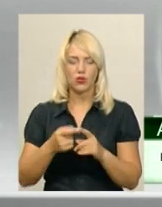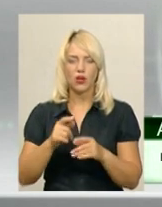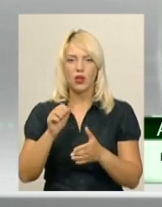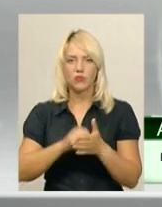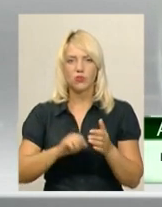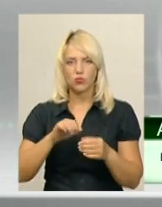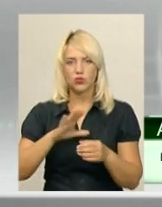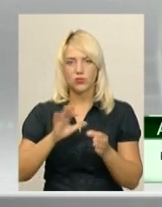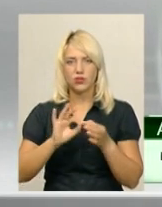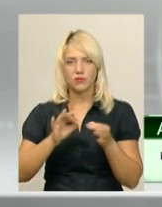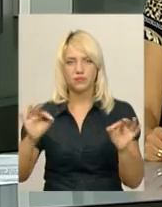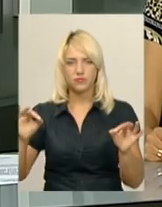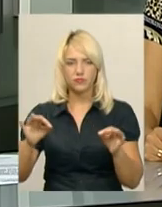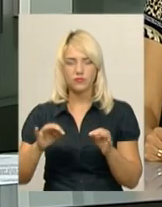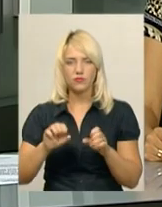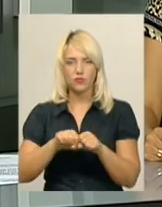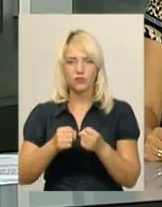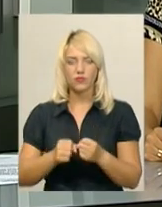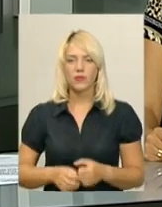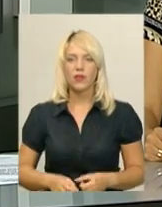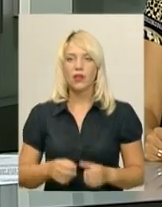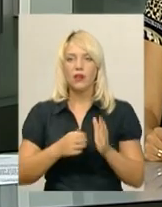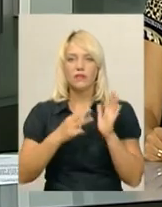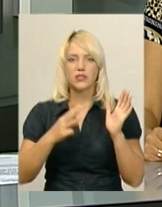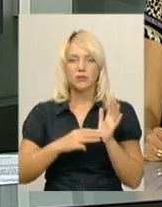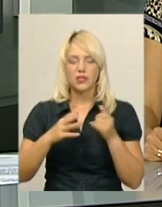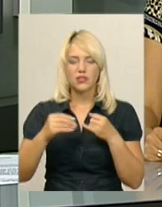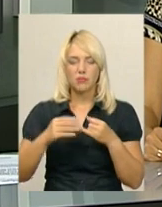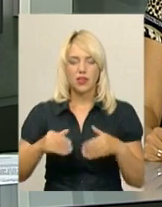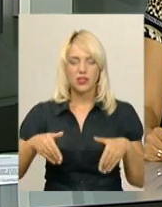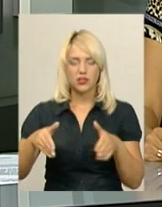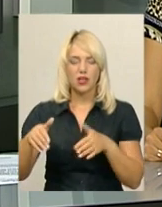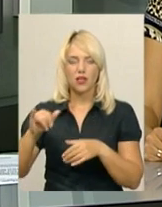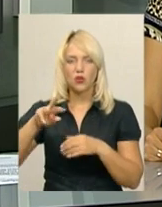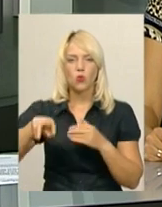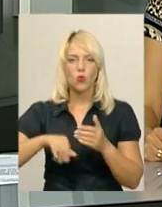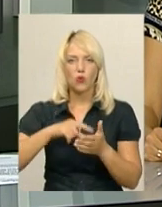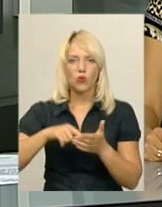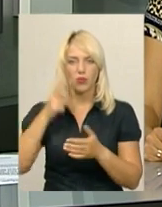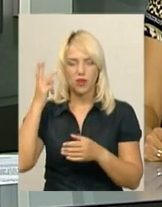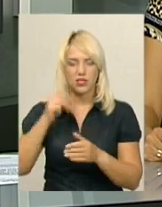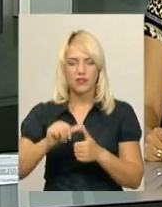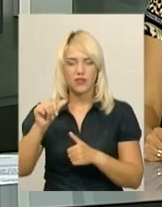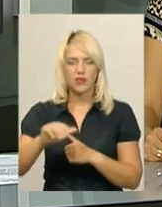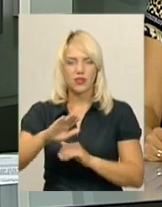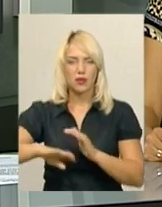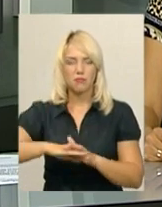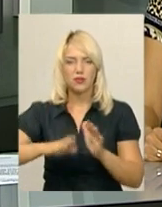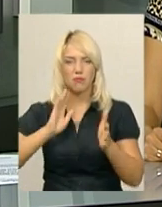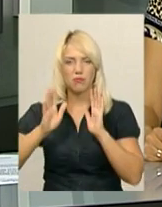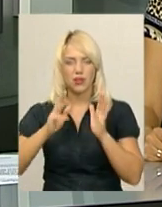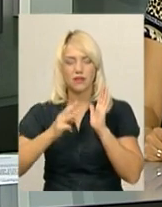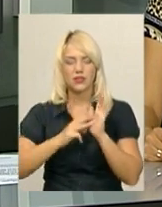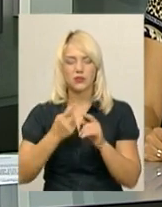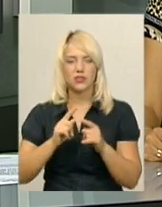замикання електроморежі. 18 земельних ділянок у Хмельницькому відведені під парки та сквери. Вісім з них